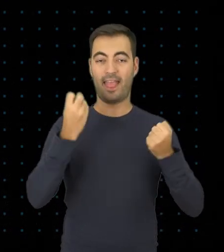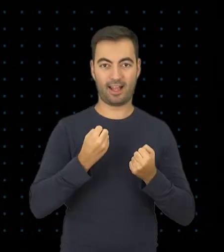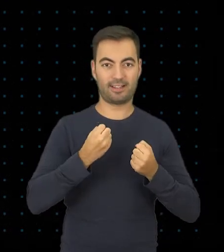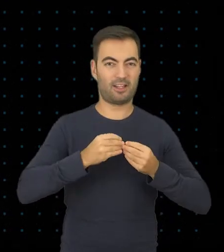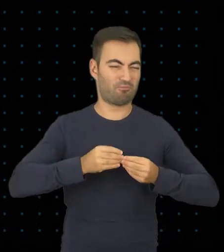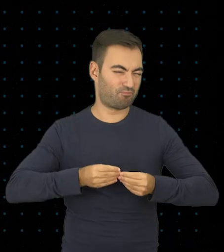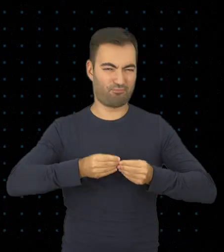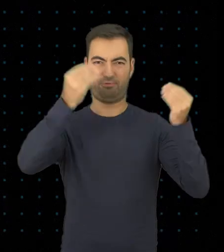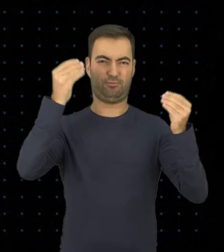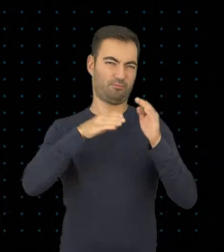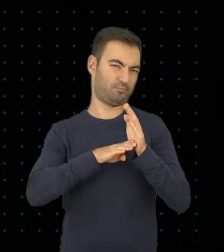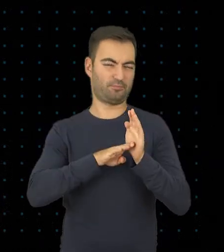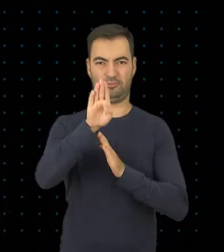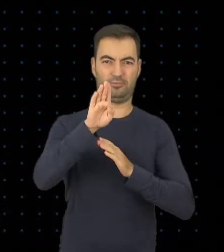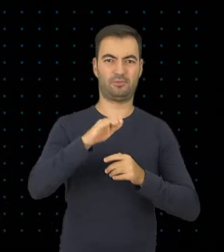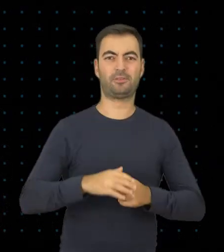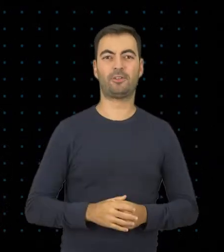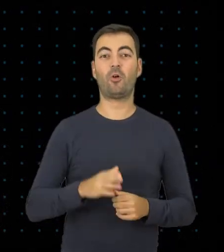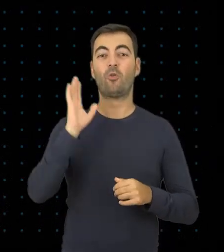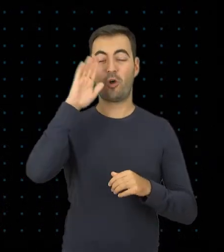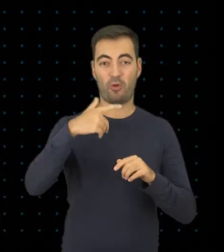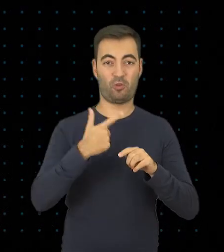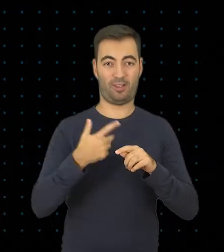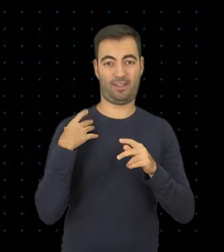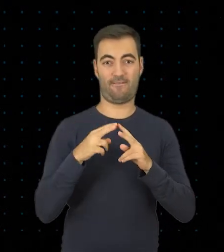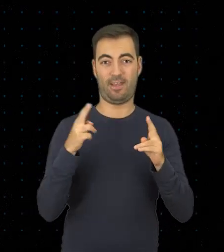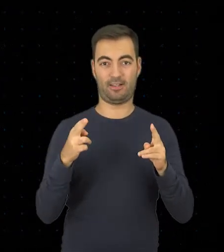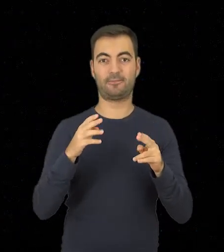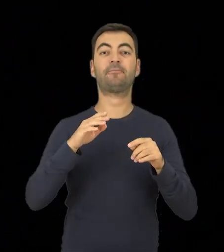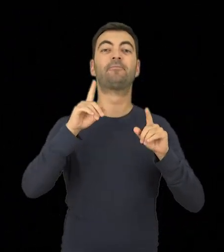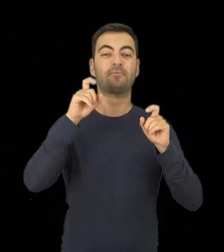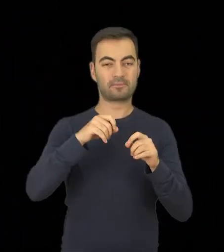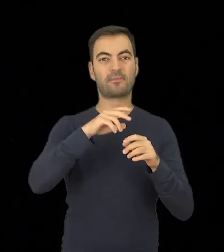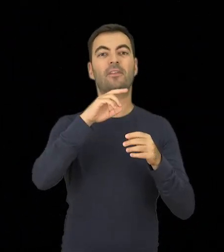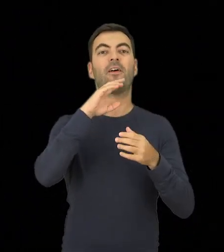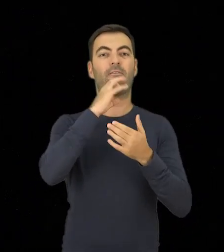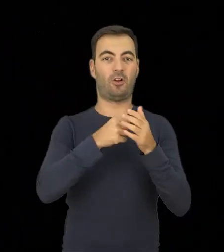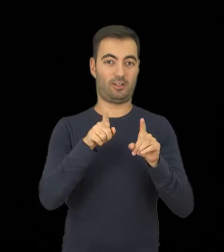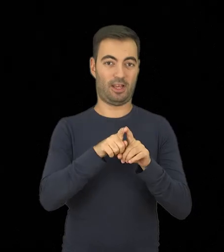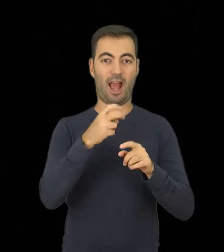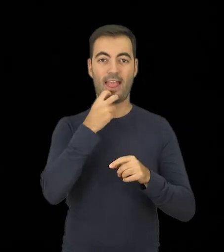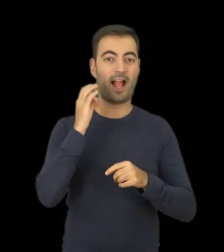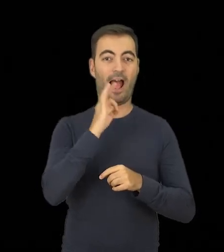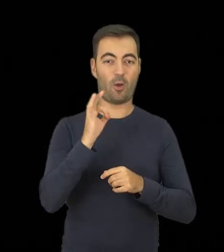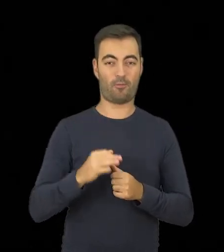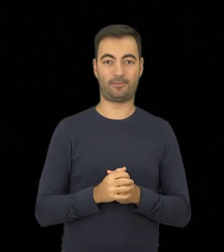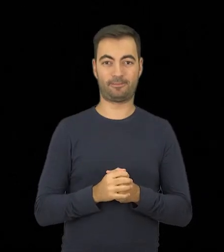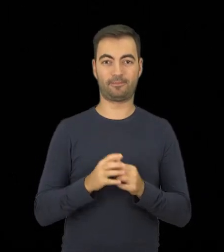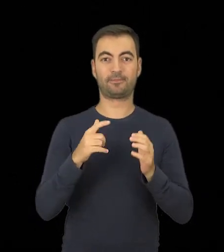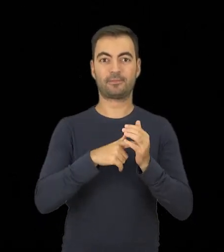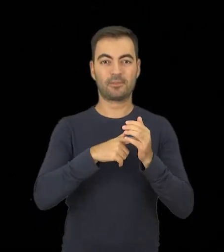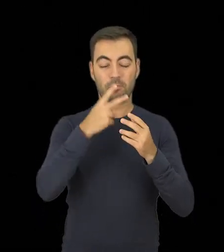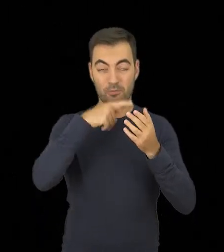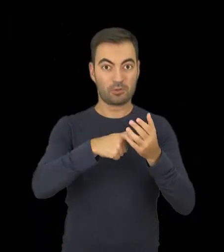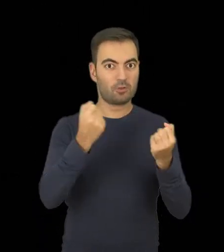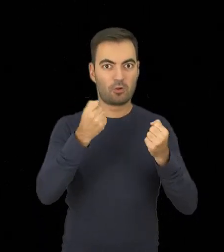niezbędną dla rozwoju cywilizacji. Dopiero w XX wieku dołączyła do tego grona energia jądrowa. Poznaliśmy nieodkryte